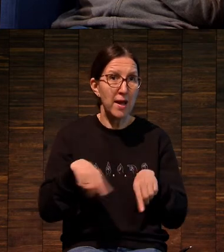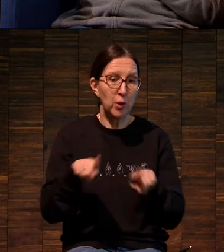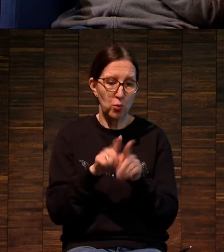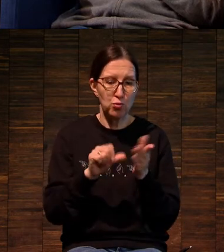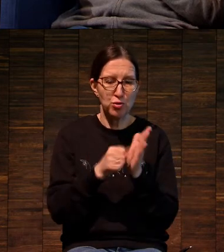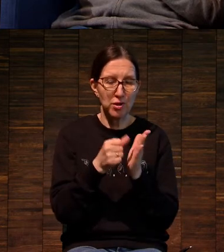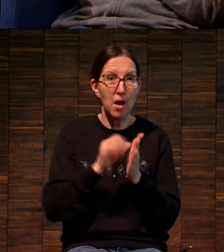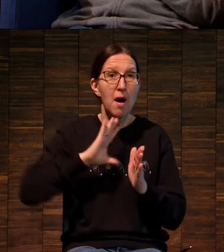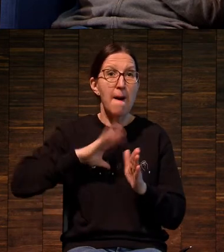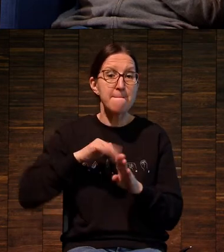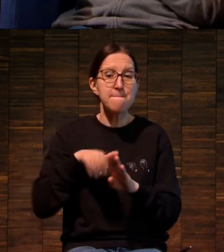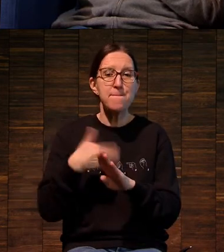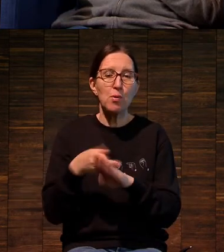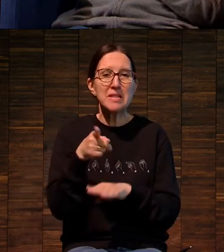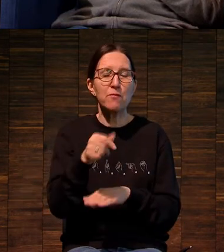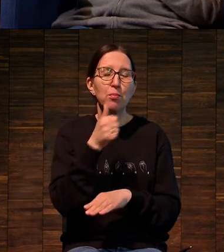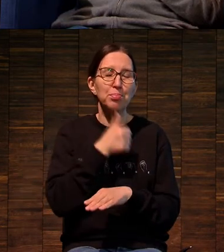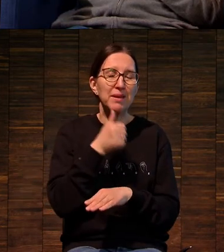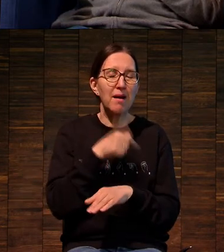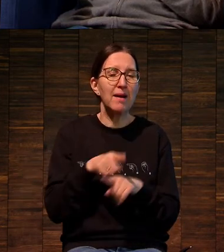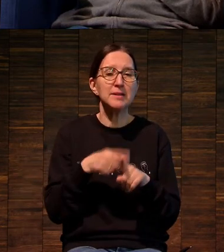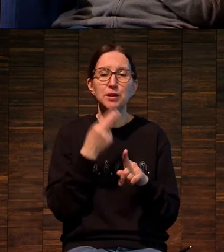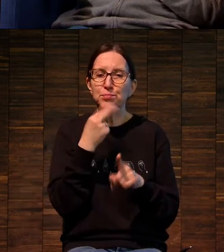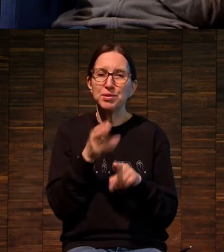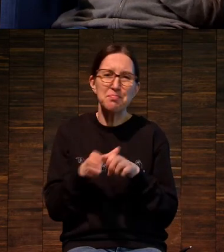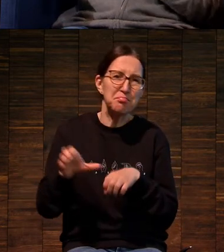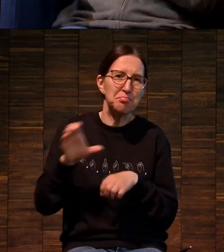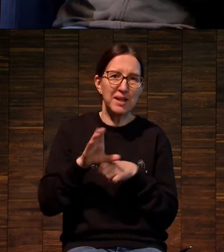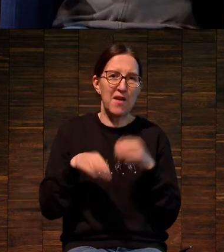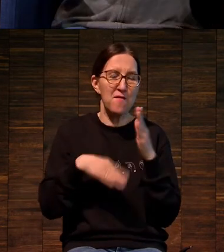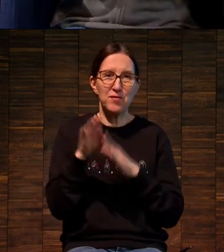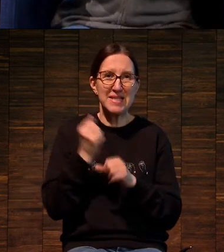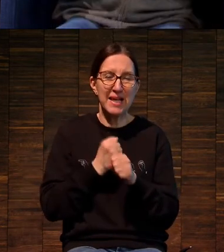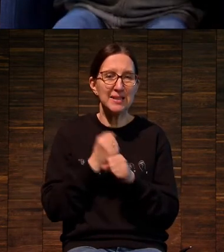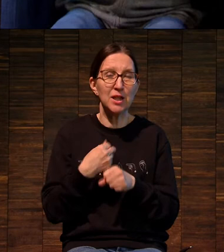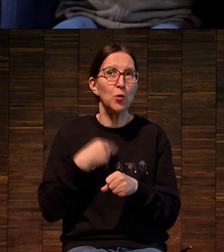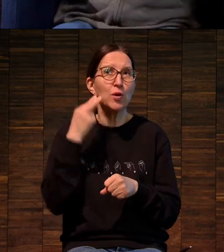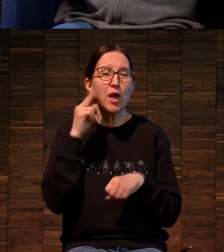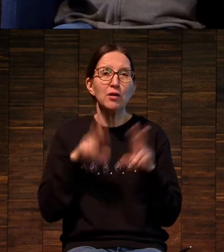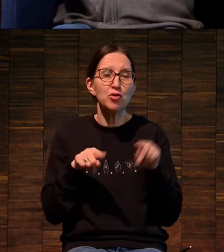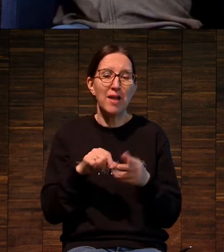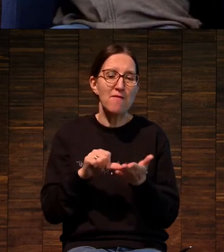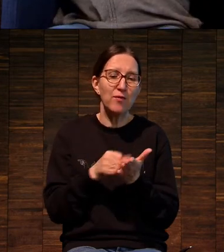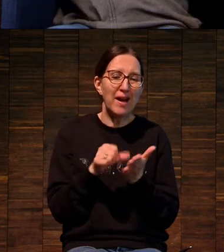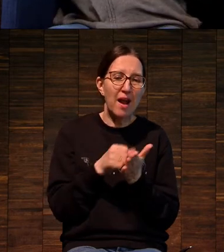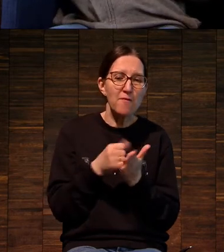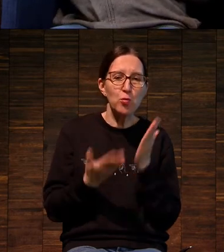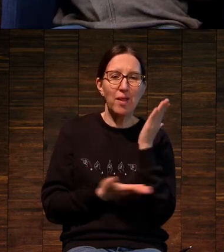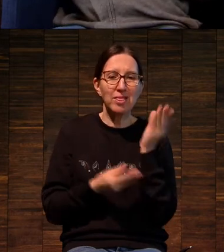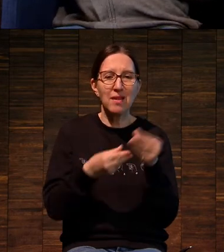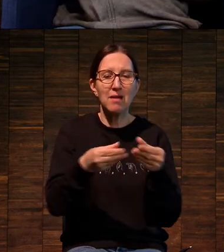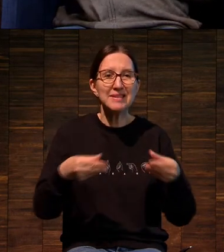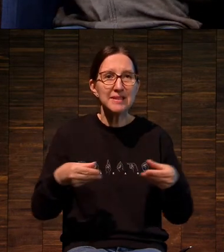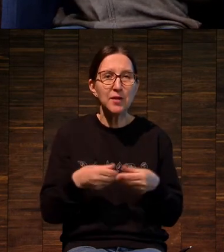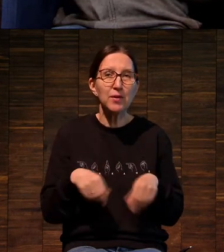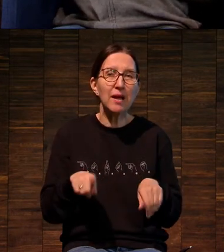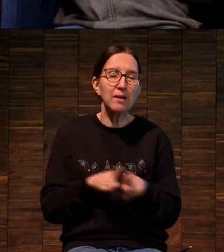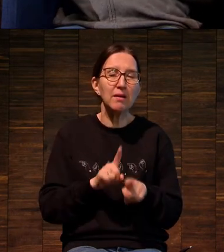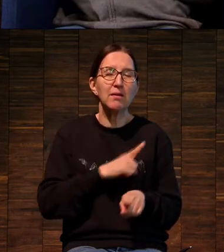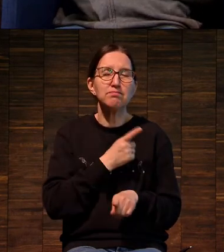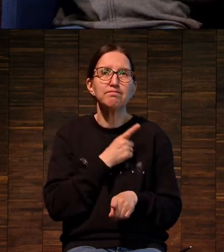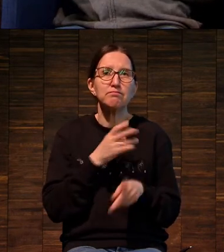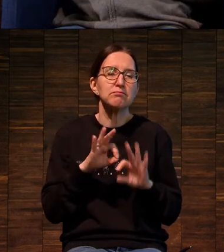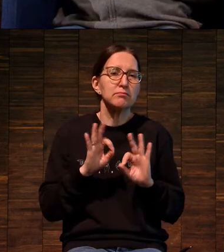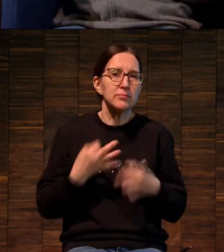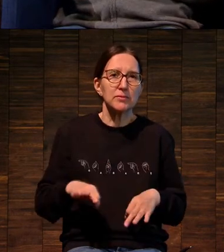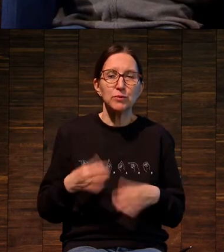после него его пытались превзойти. Но я считаю, что гравюры на дереве таких вот мастеров